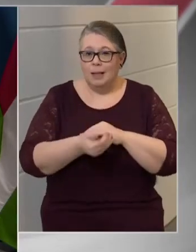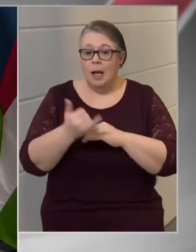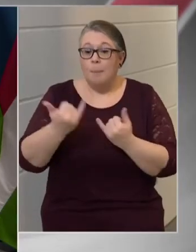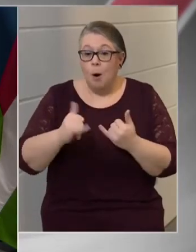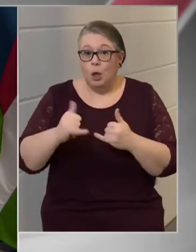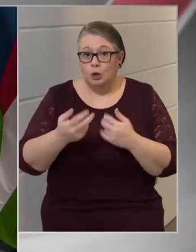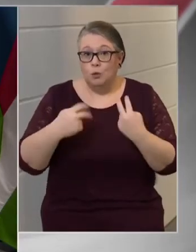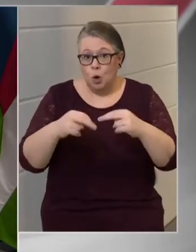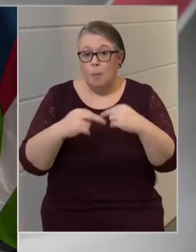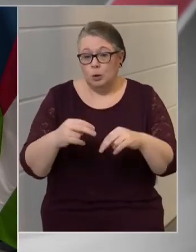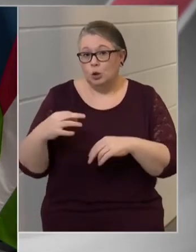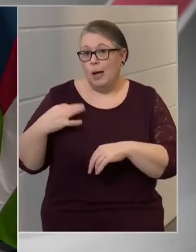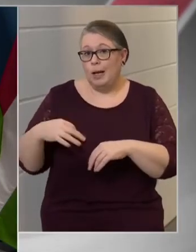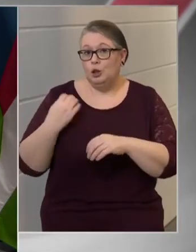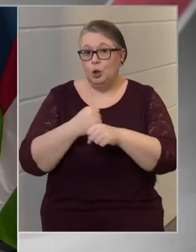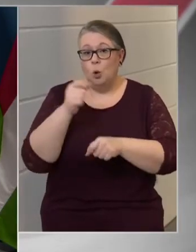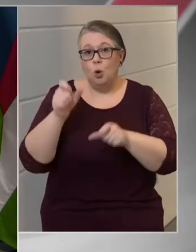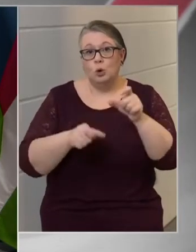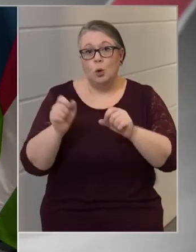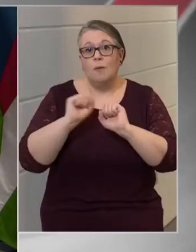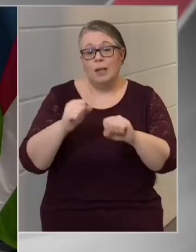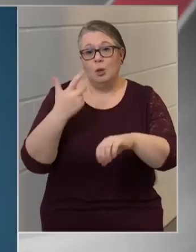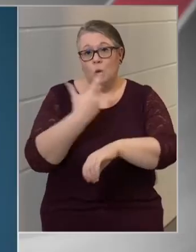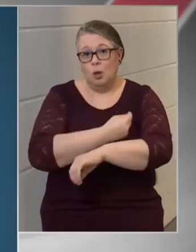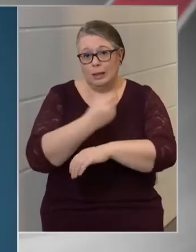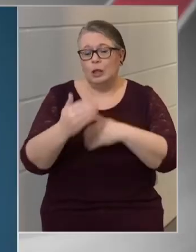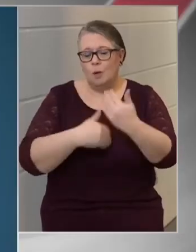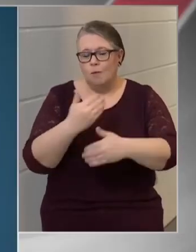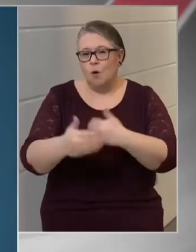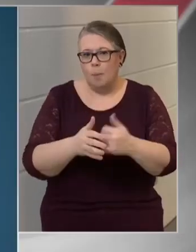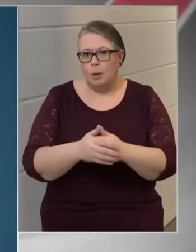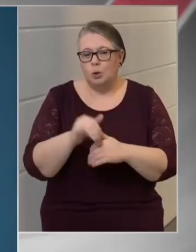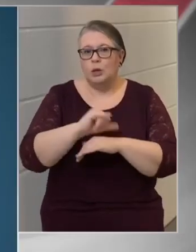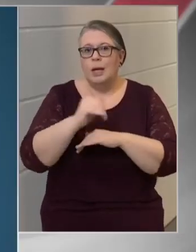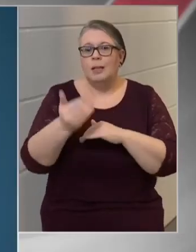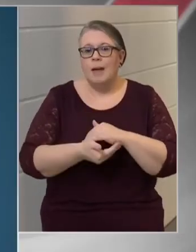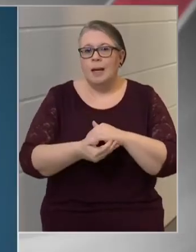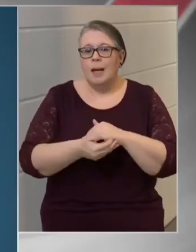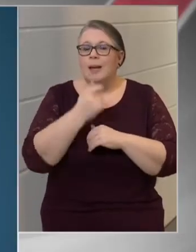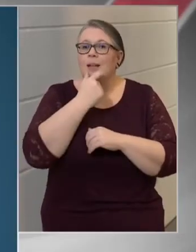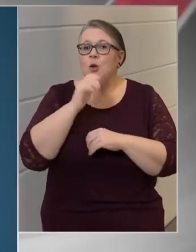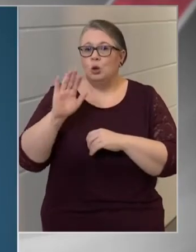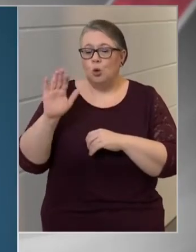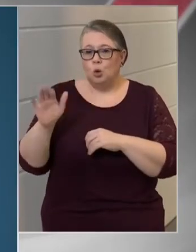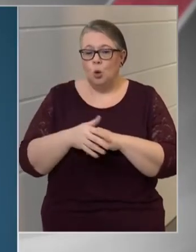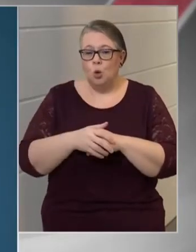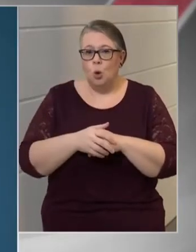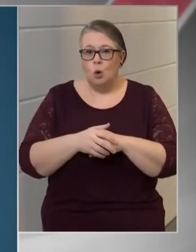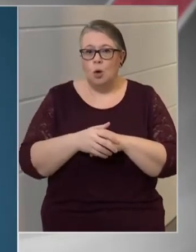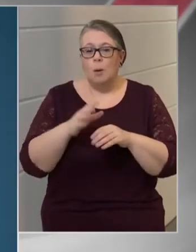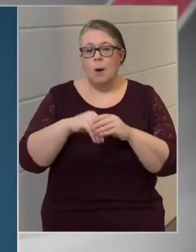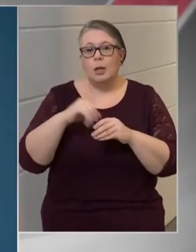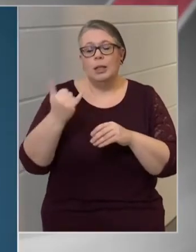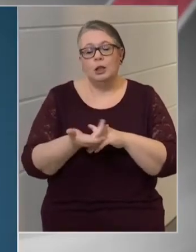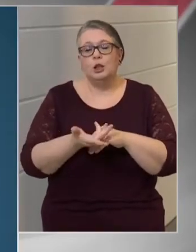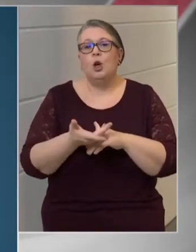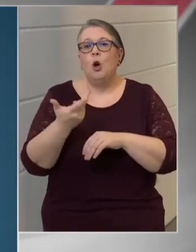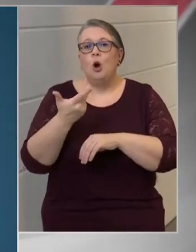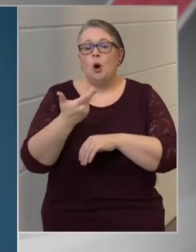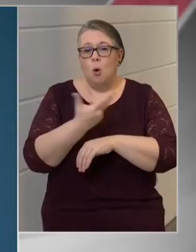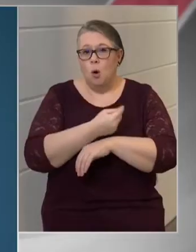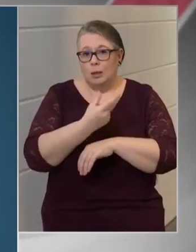ma is zajlik az egészségügyi dolgozóknak a védőoltása, illetve a hétvégén az idős otthonokban is oltási